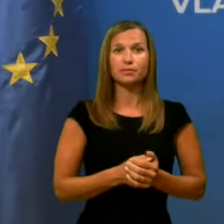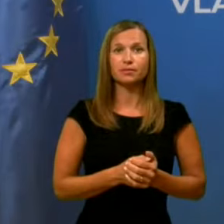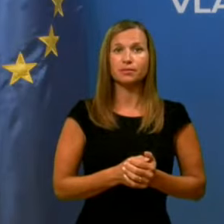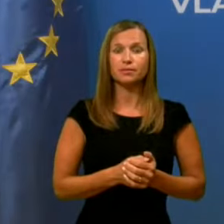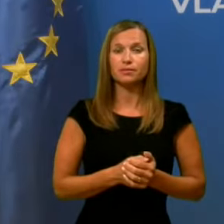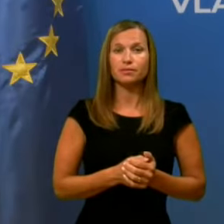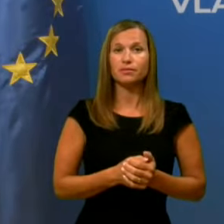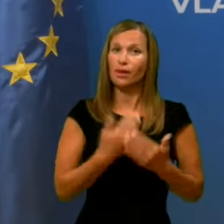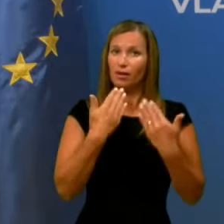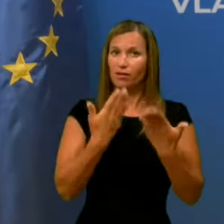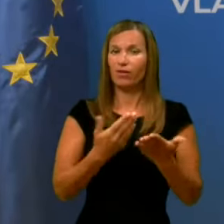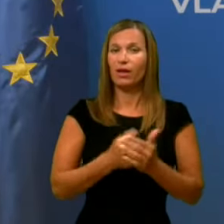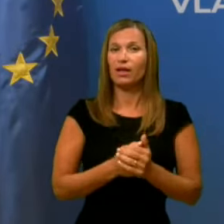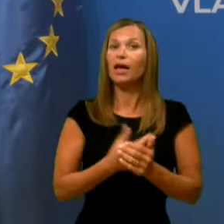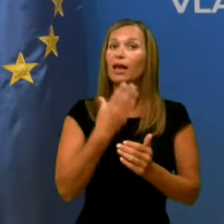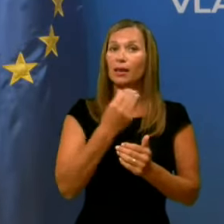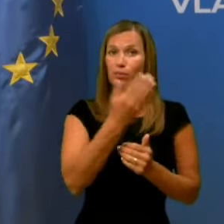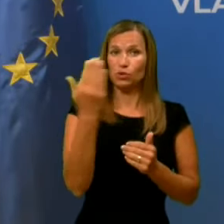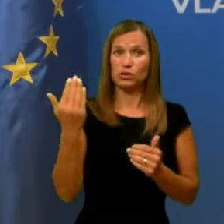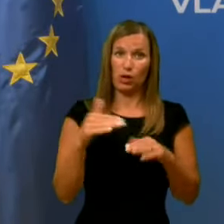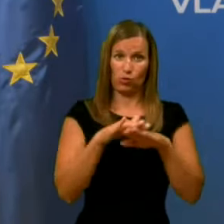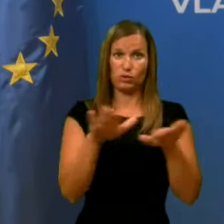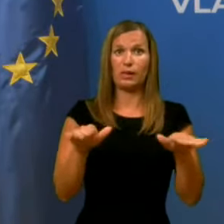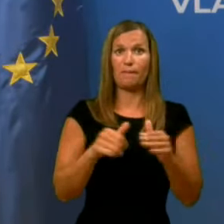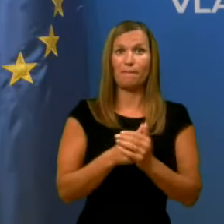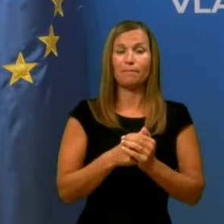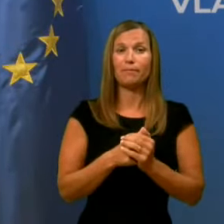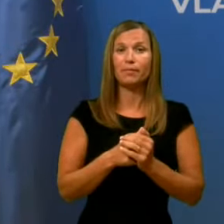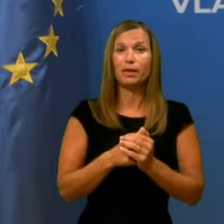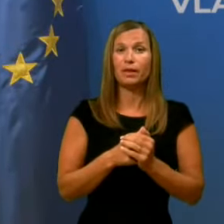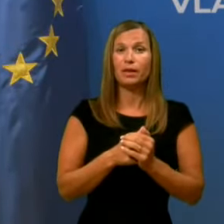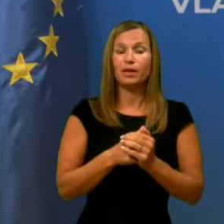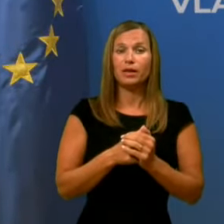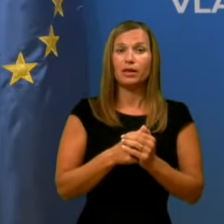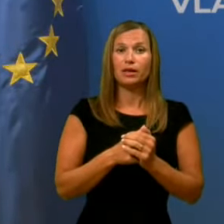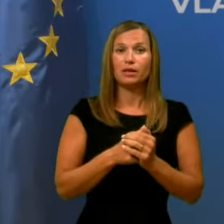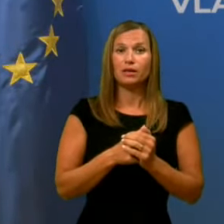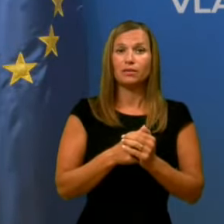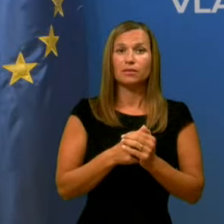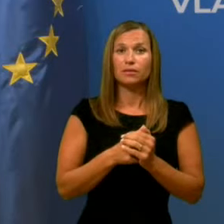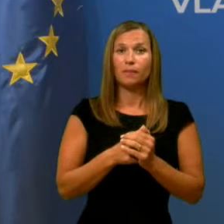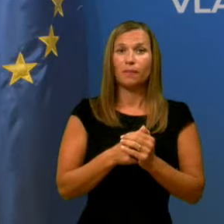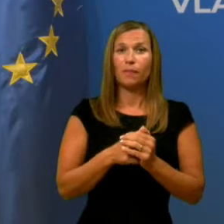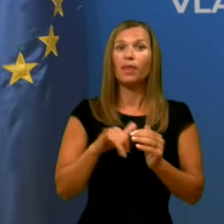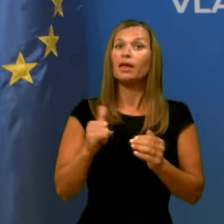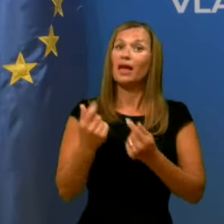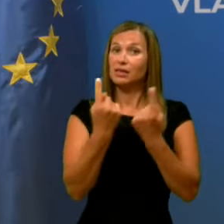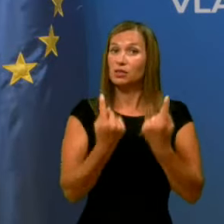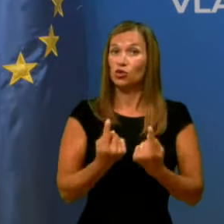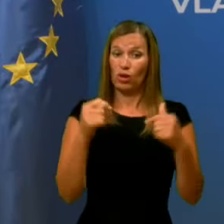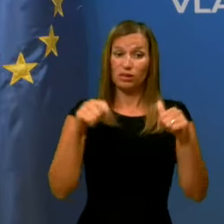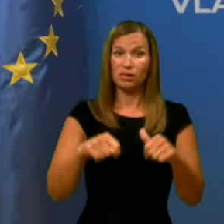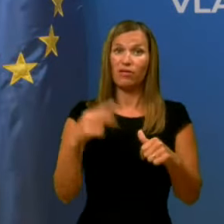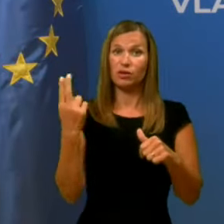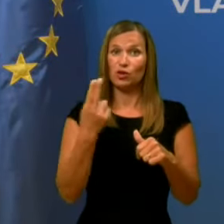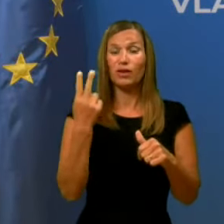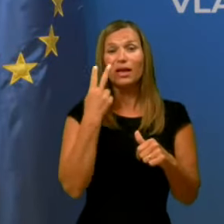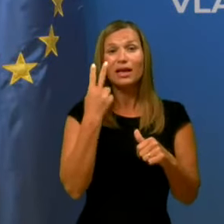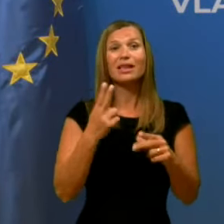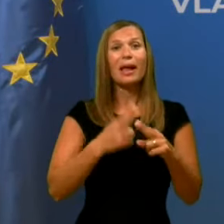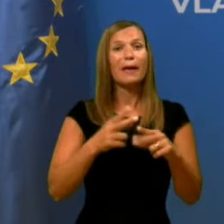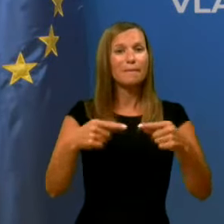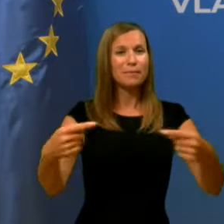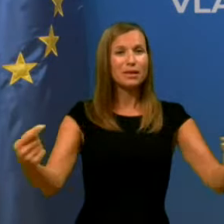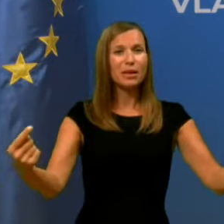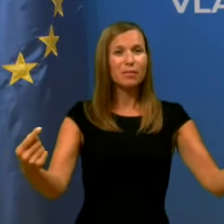Hvala lepa. Lep pozdrav vsem. Torej, kot rečeno, stanje v Sloveniji glede epidemije